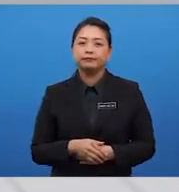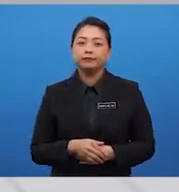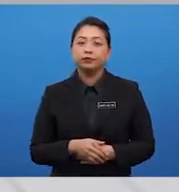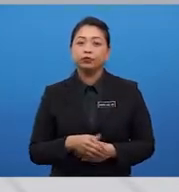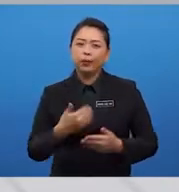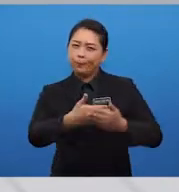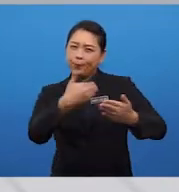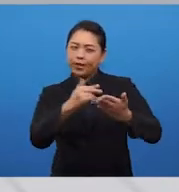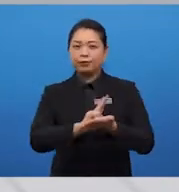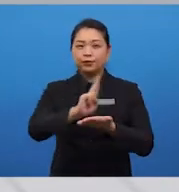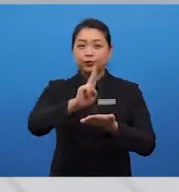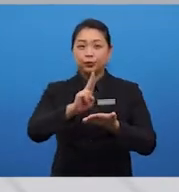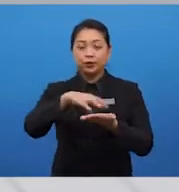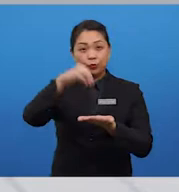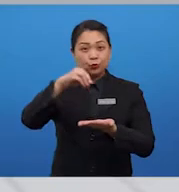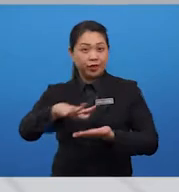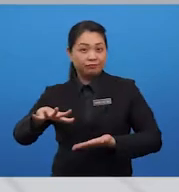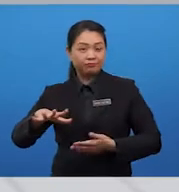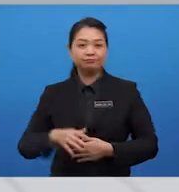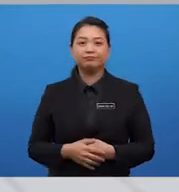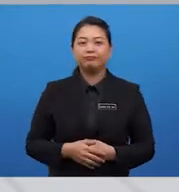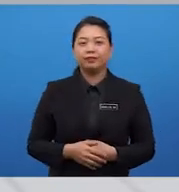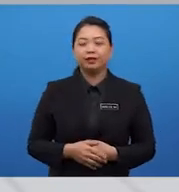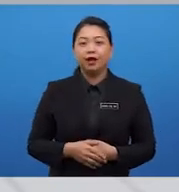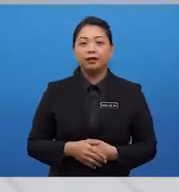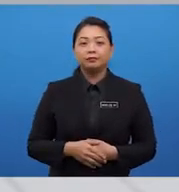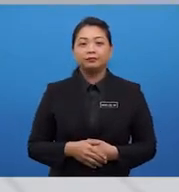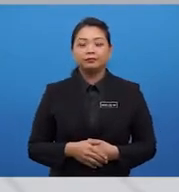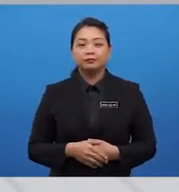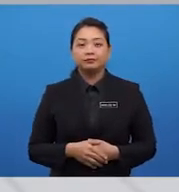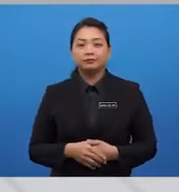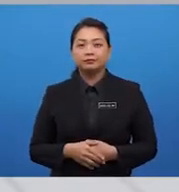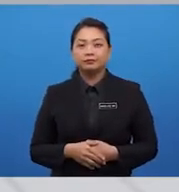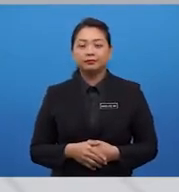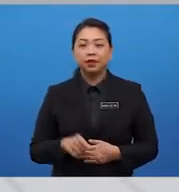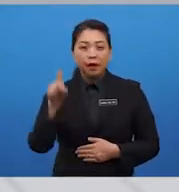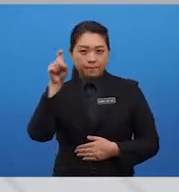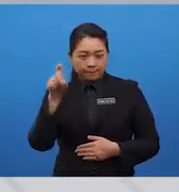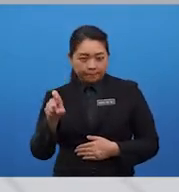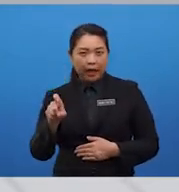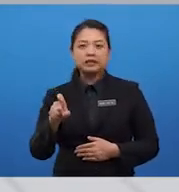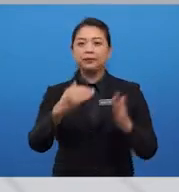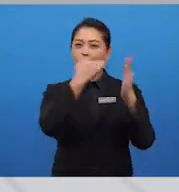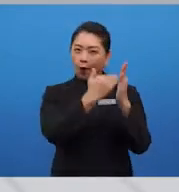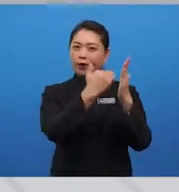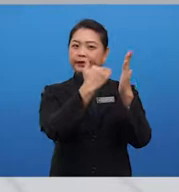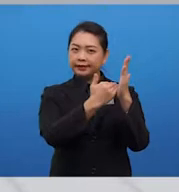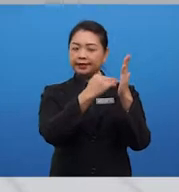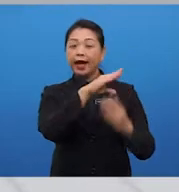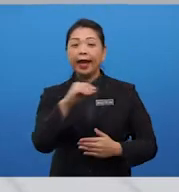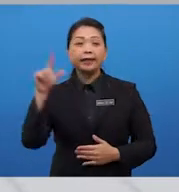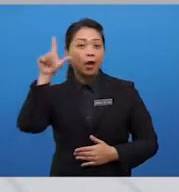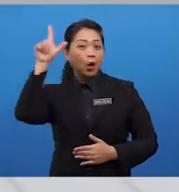student. Now, the essay written must also be in an orderly and logical manner,